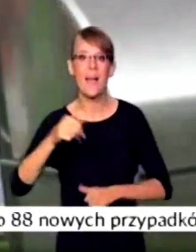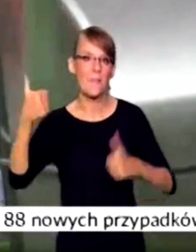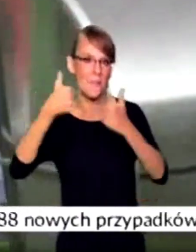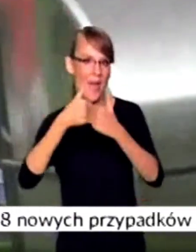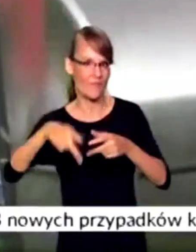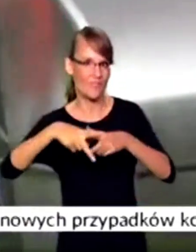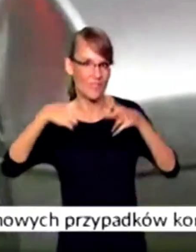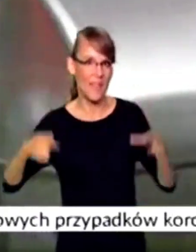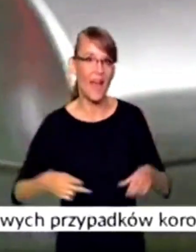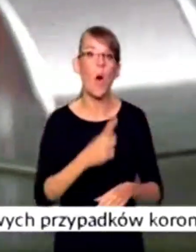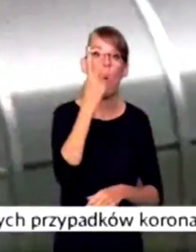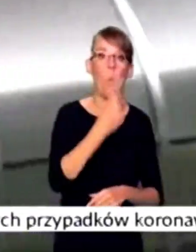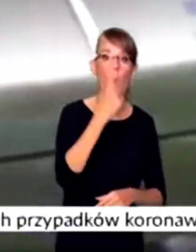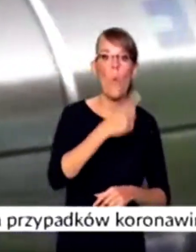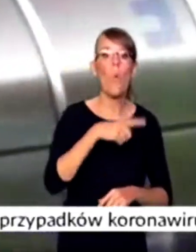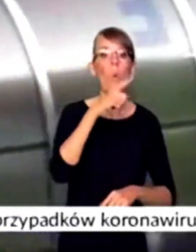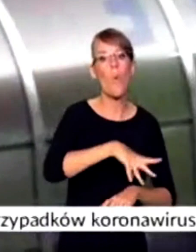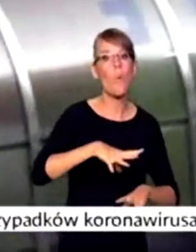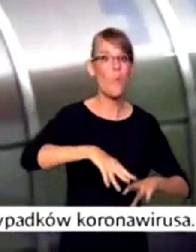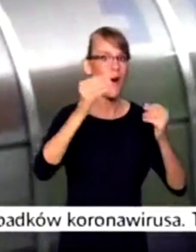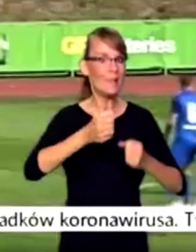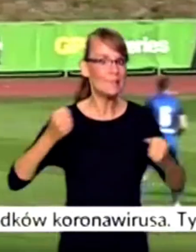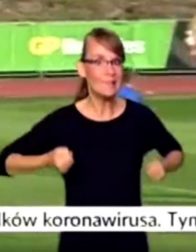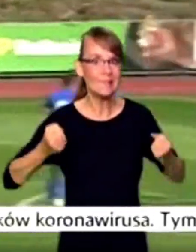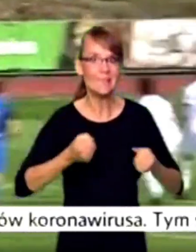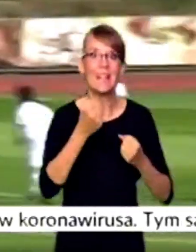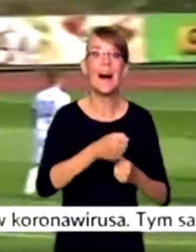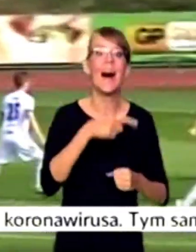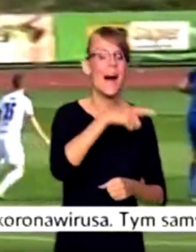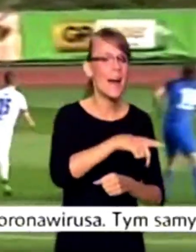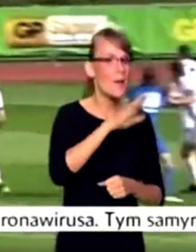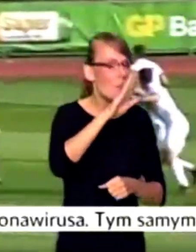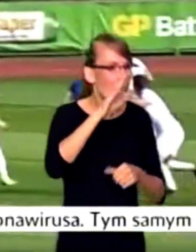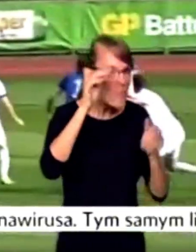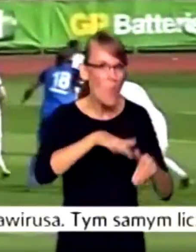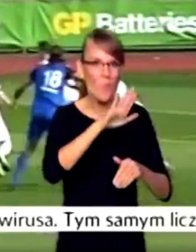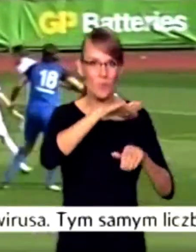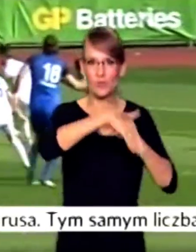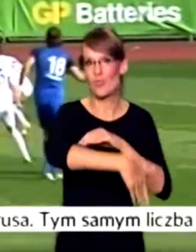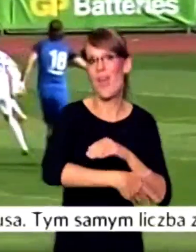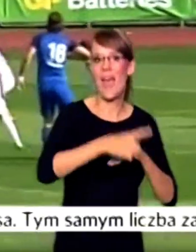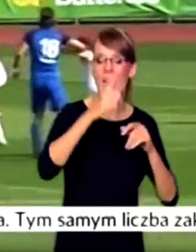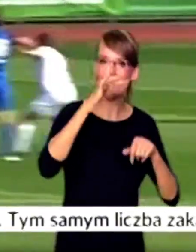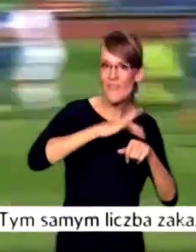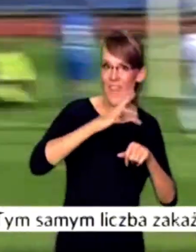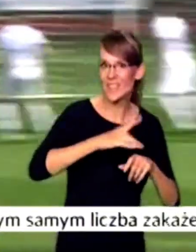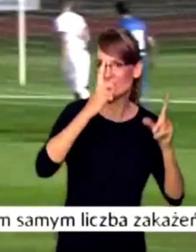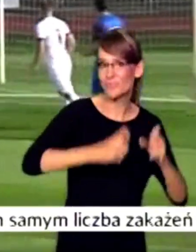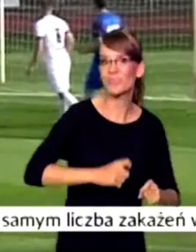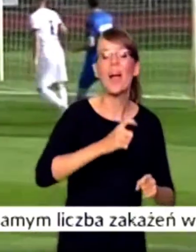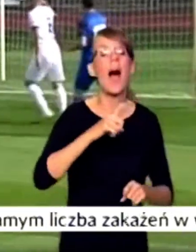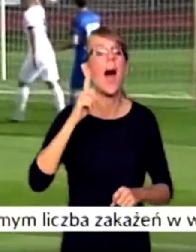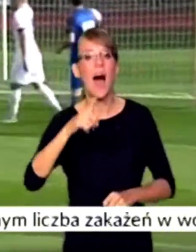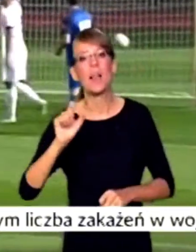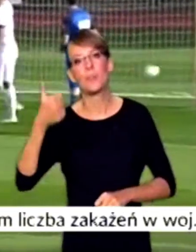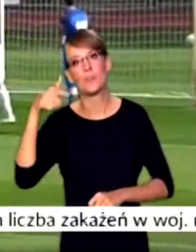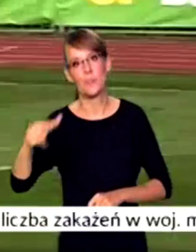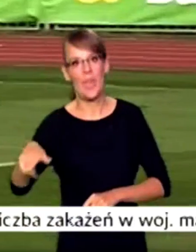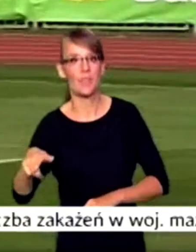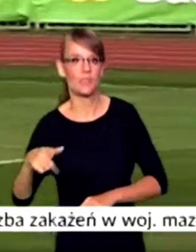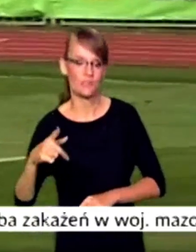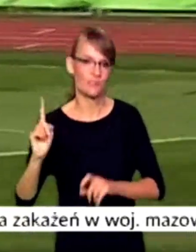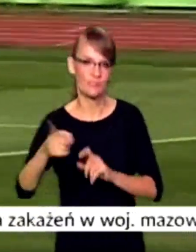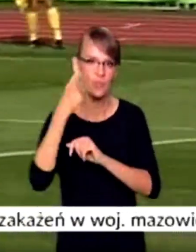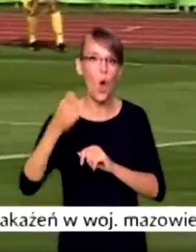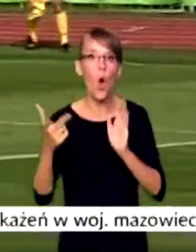Ursus rozpoczął z animuszem i przy odrobinie szczęścia mógł otworzyć wynik, ale pierwszy cios zadali goście. W 18 minucie